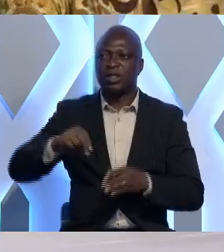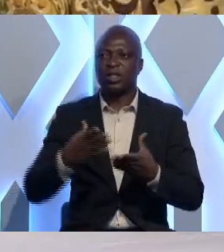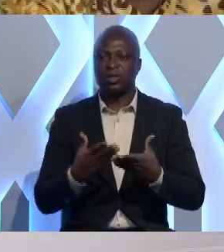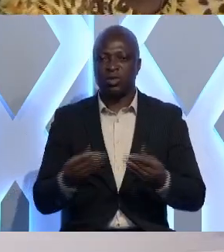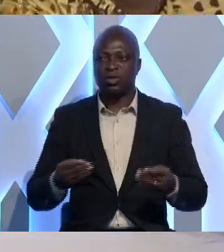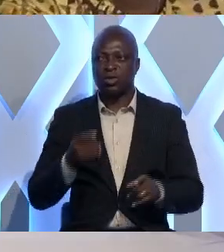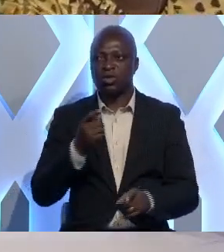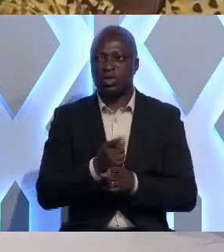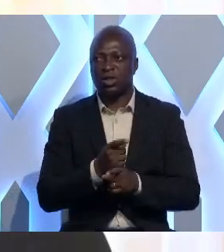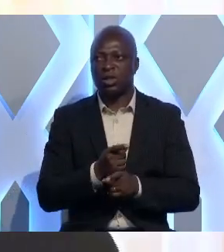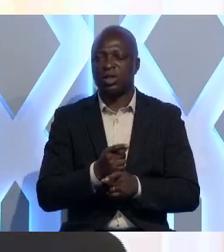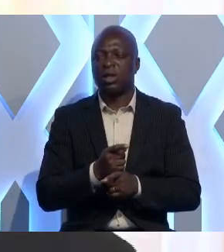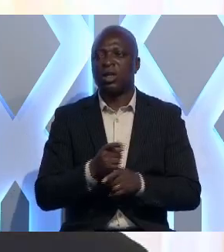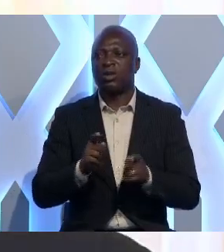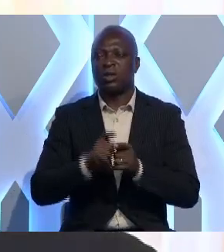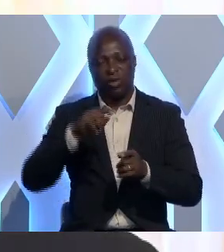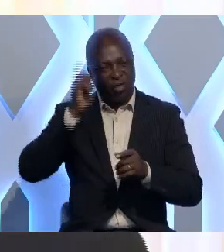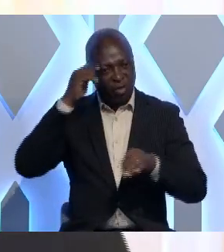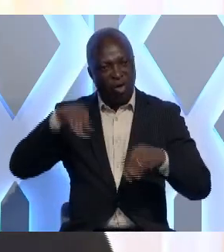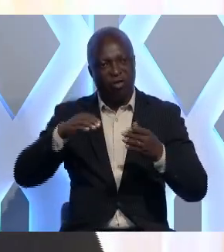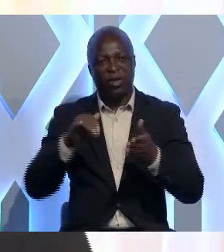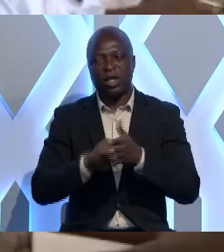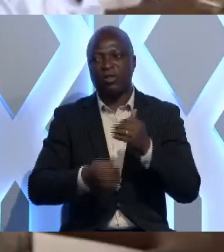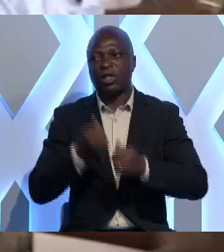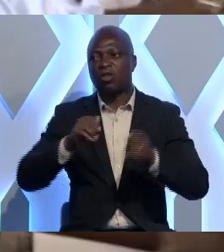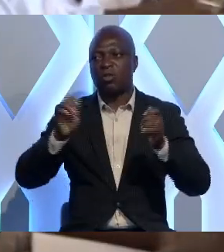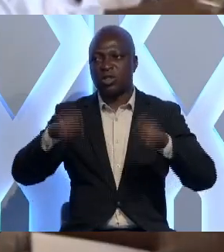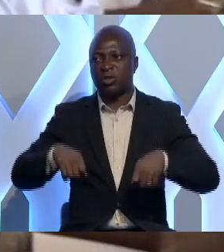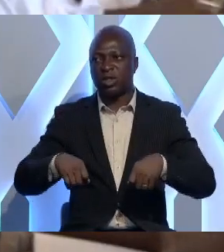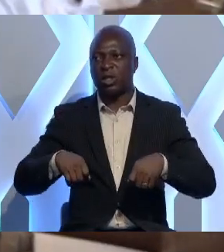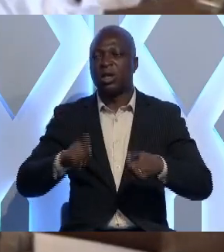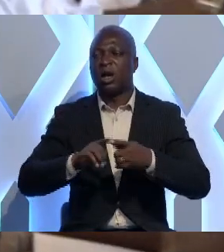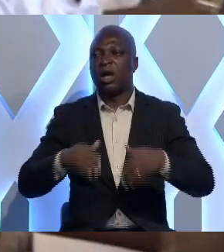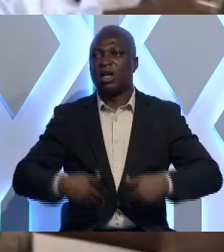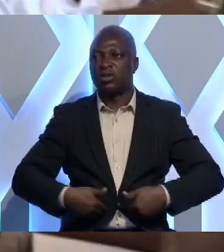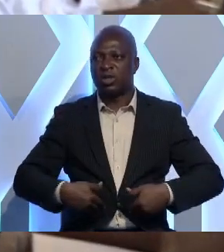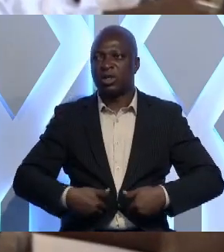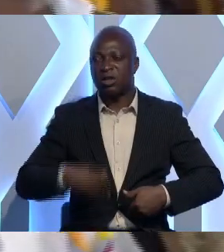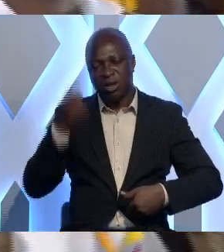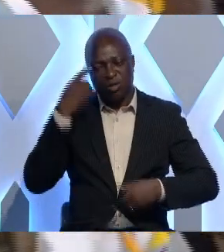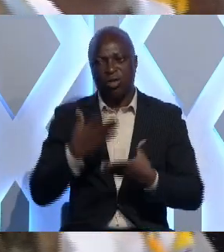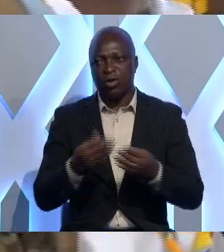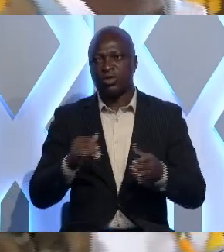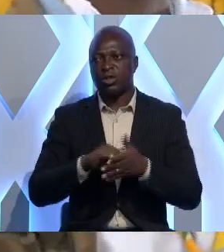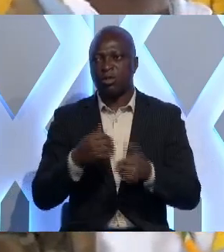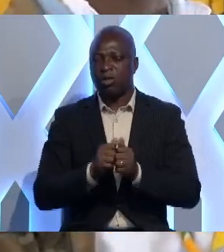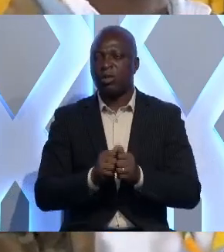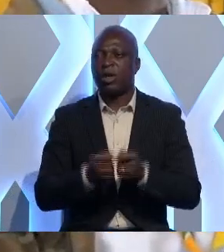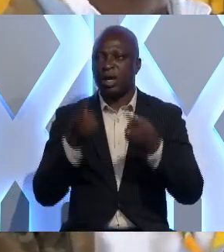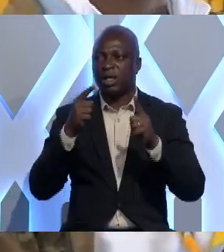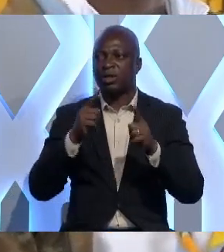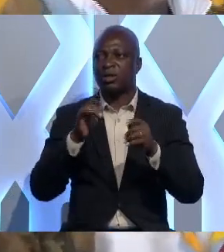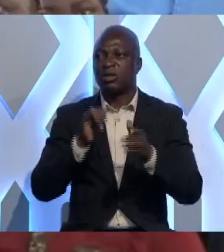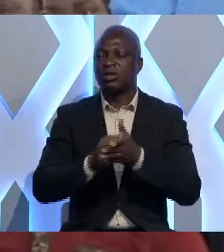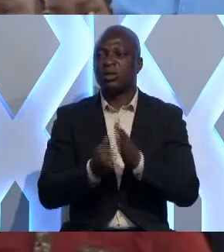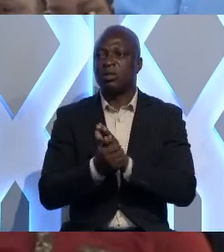adéquates et le gouvernement offre désormais davantage de possibilités à la jeunesse pour relever ces défis et atteindre son plein